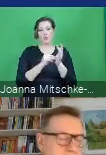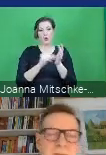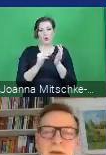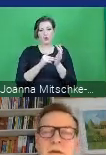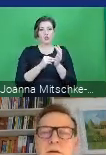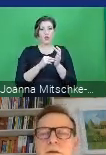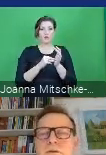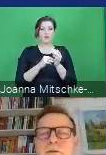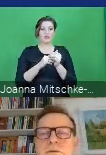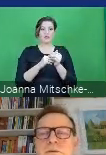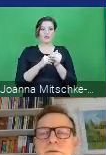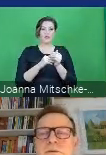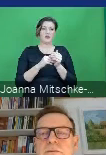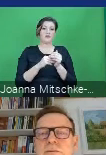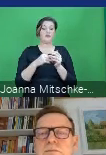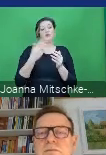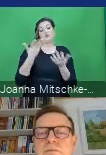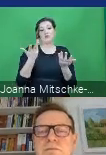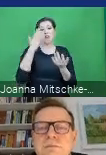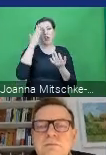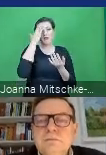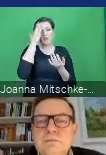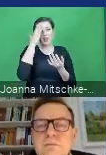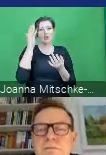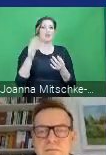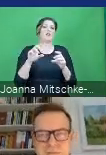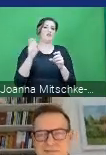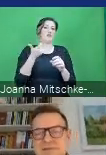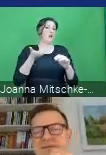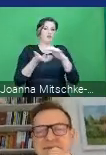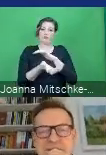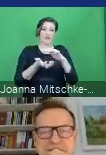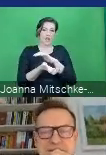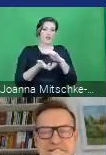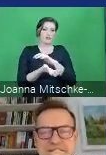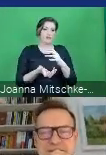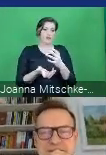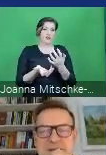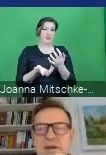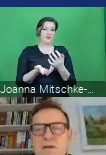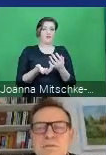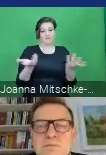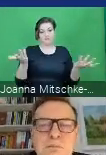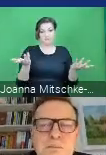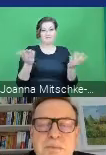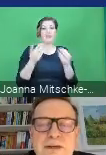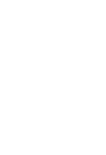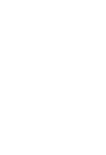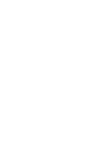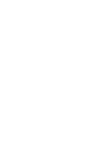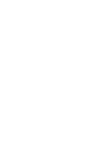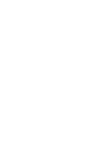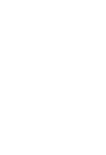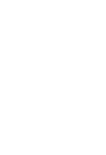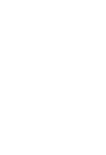żeby po prostu wiedzieć w końcu, czym palimy w naszych domowych ogniskach. Dziękuję bardzo. Dziękuję bardzo.